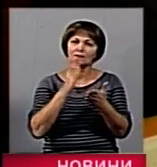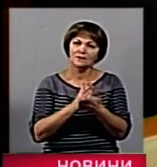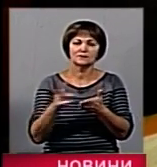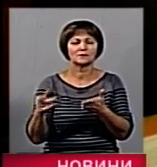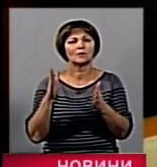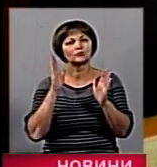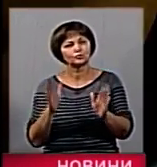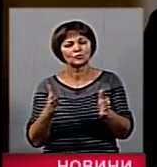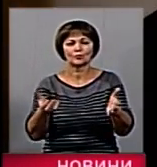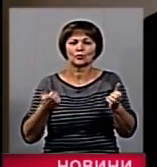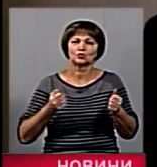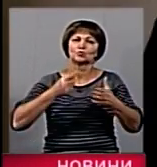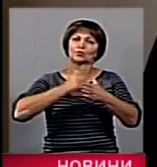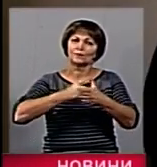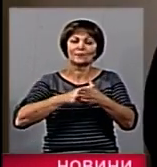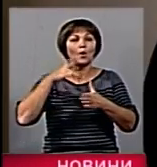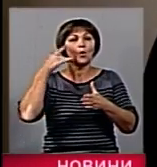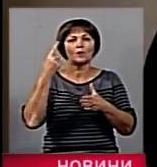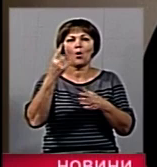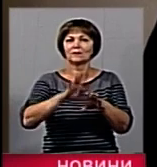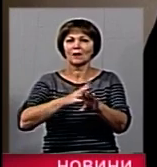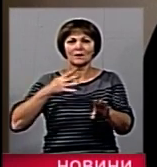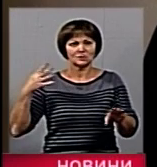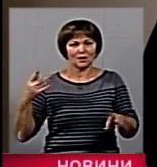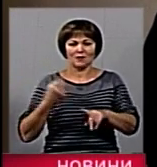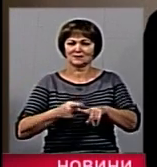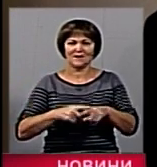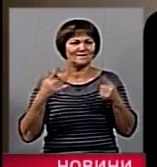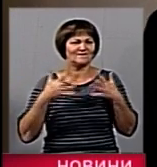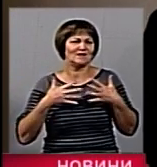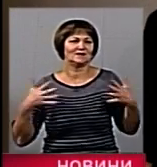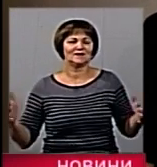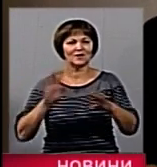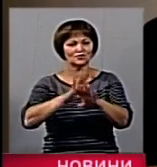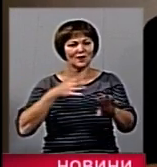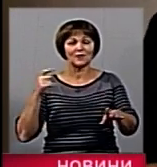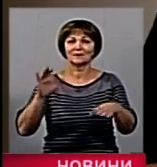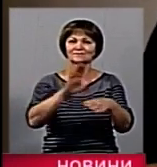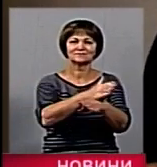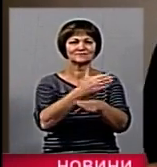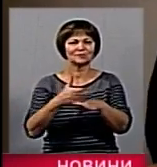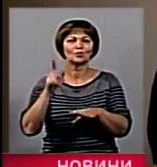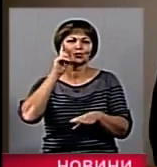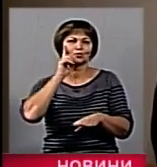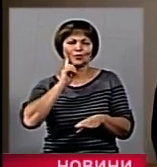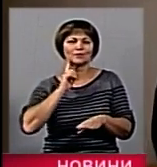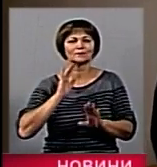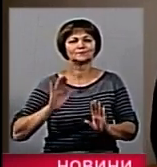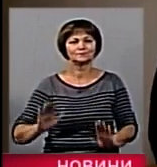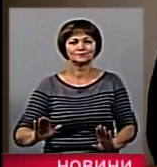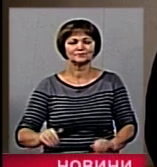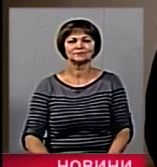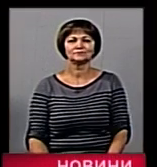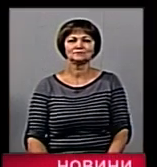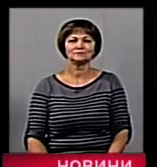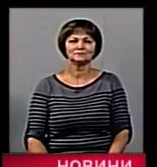нарахування субсидії. Коли в одну чергу, то це дуже велика черга. А так розподіл дуже